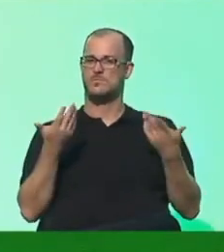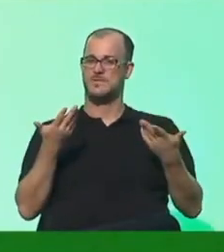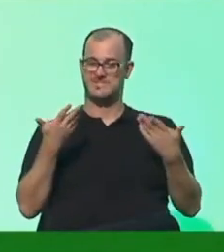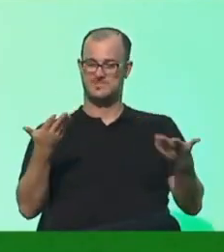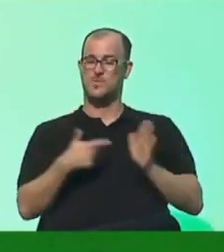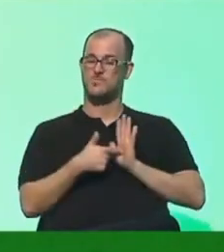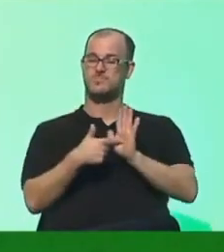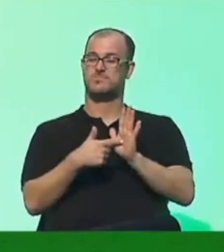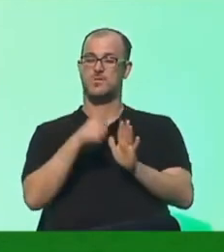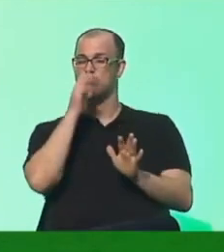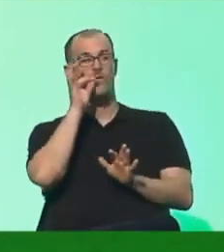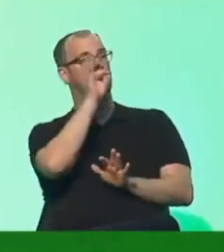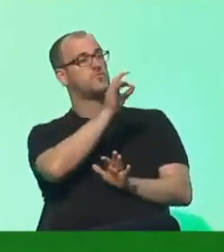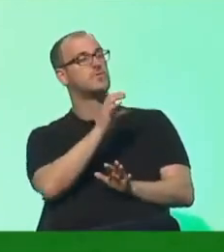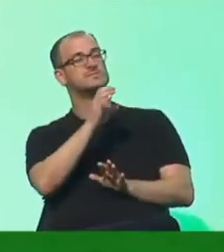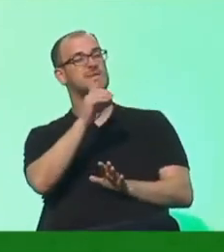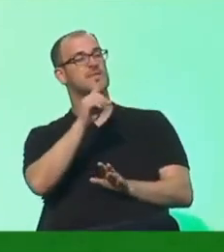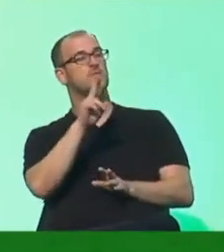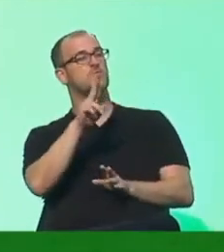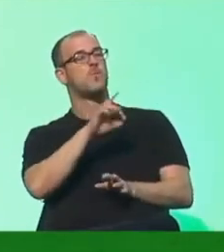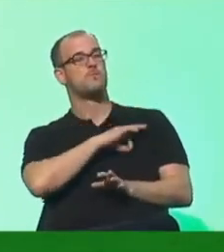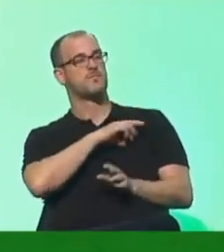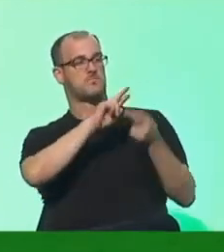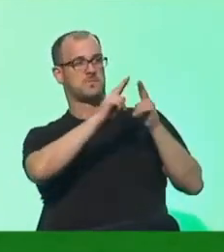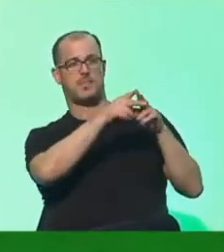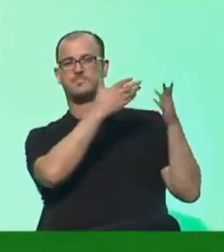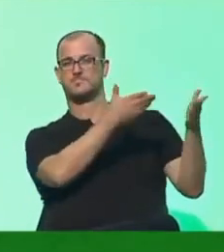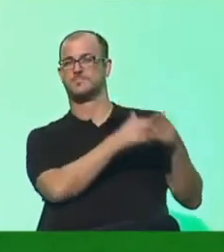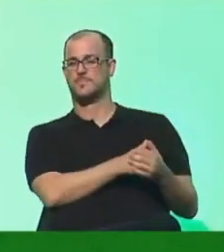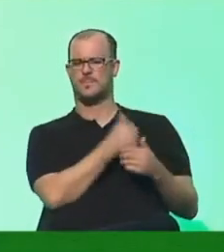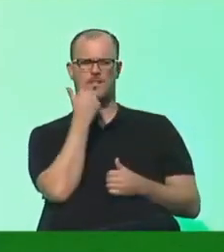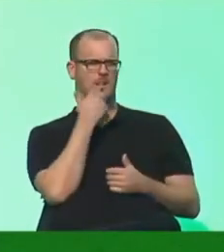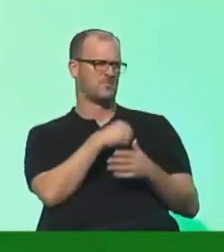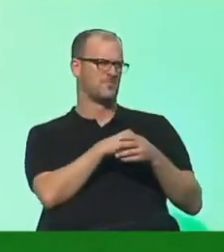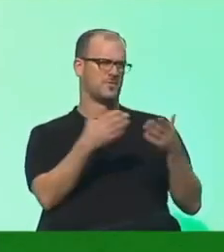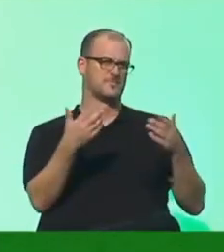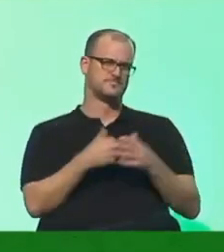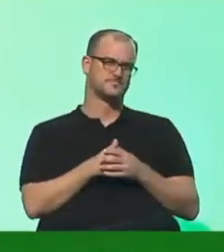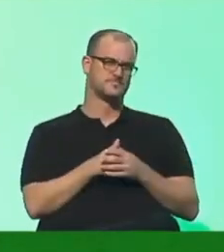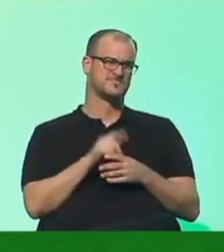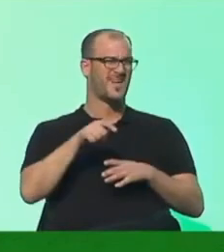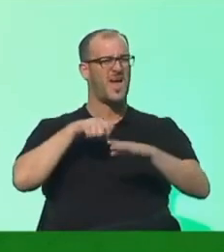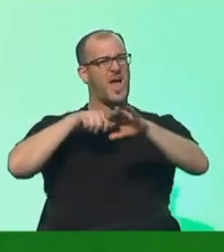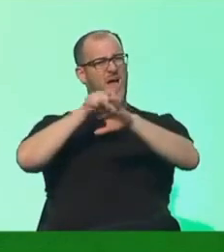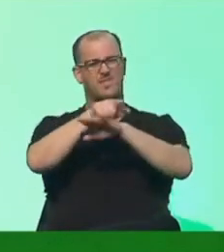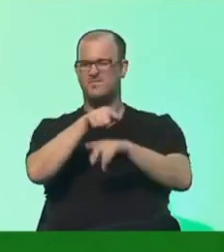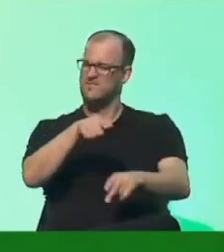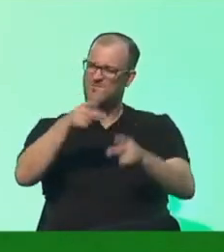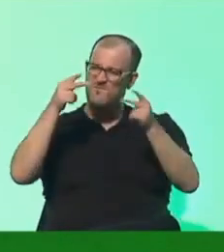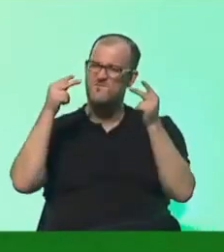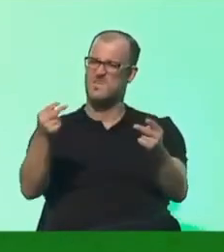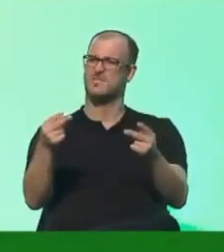ist exklusiv für die CDU-Parteimitglieder gemacht. Liebe Freundinnen und Freunde, NRW ist zu wichtig,